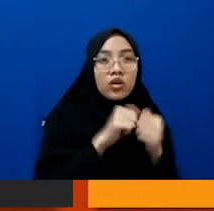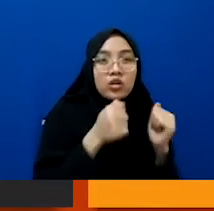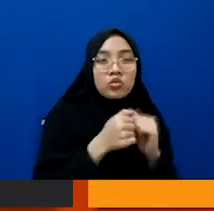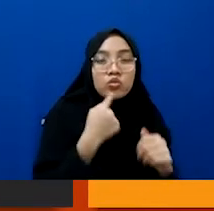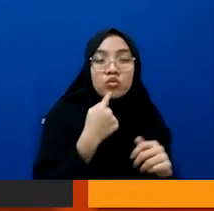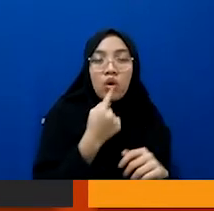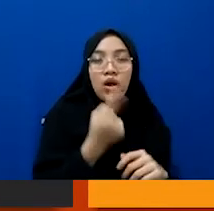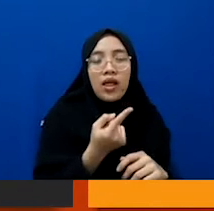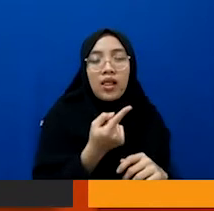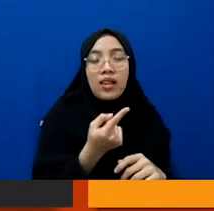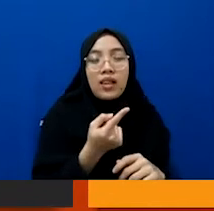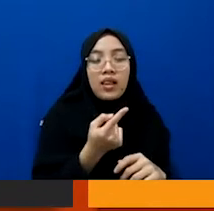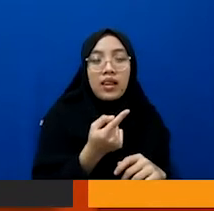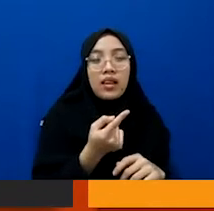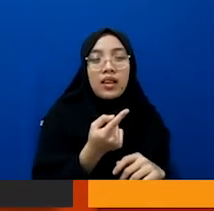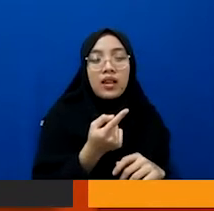ini ya